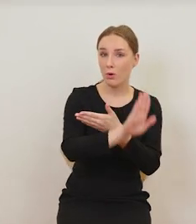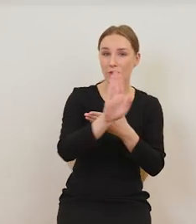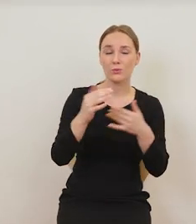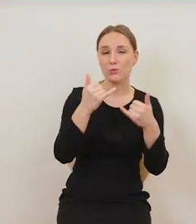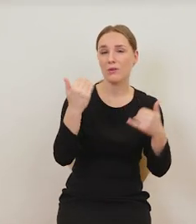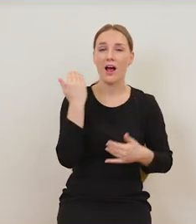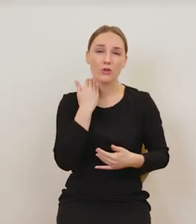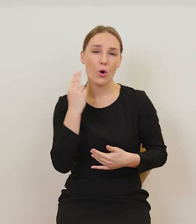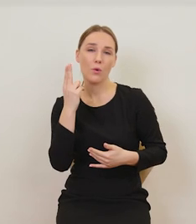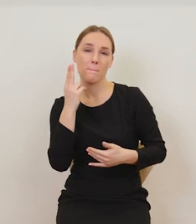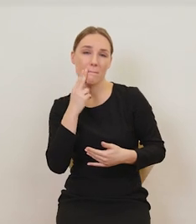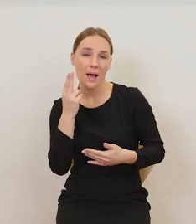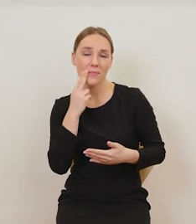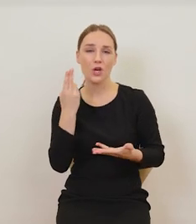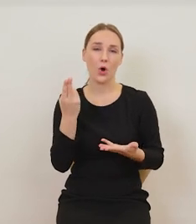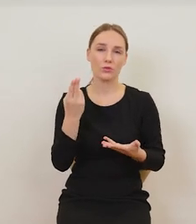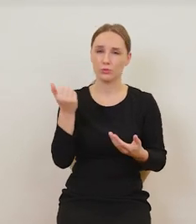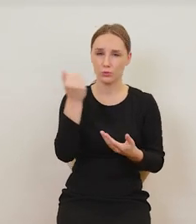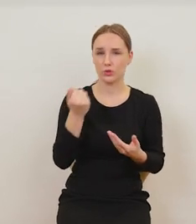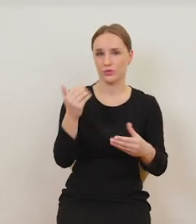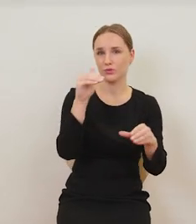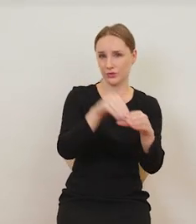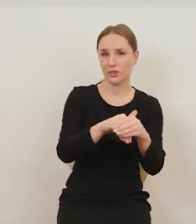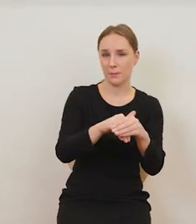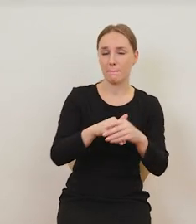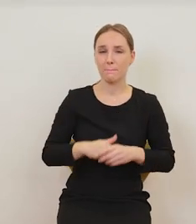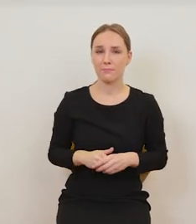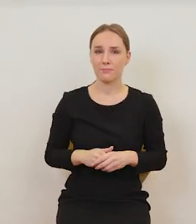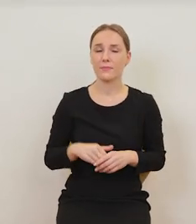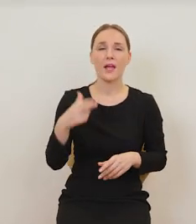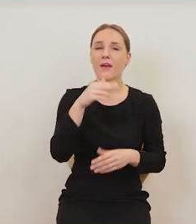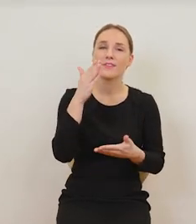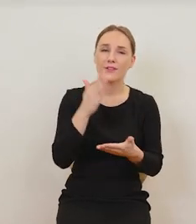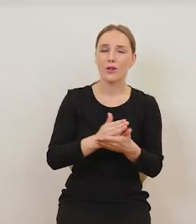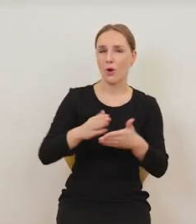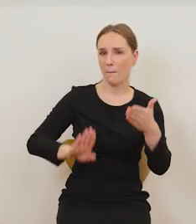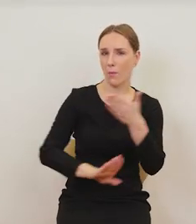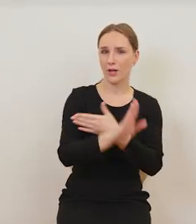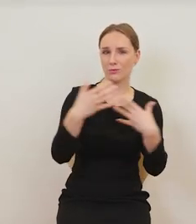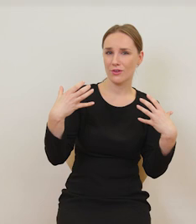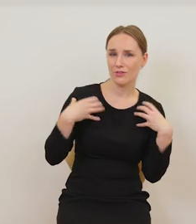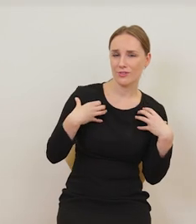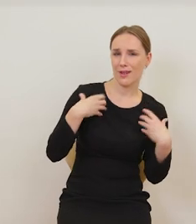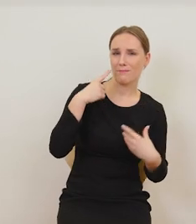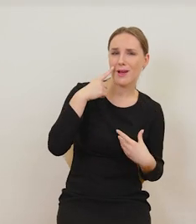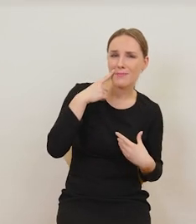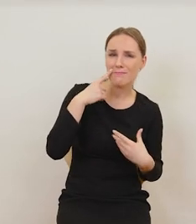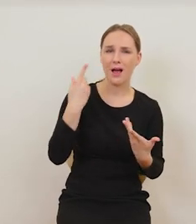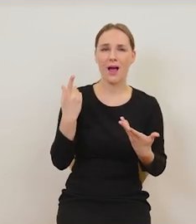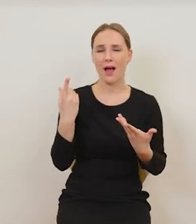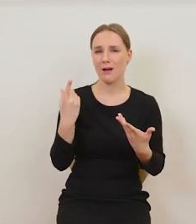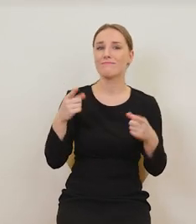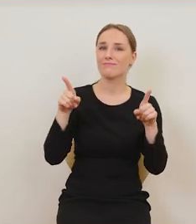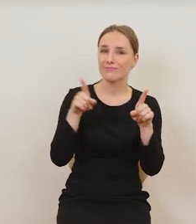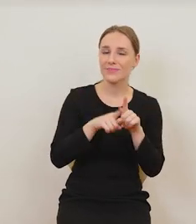używki. Nie zawsze to był przedstawiany hulaszczy tryb życia, często też przestrzegali